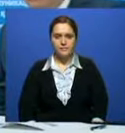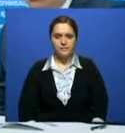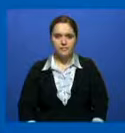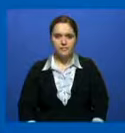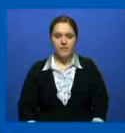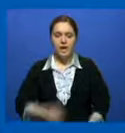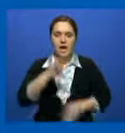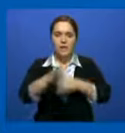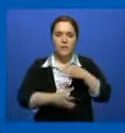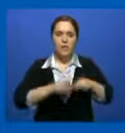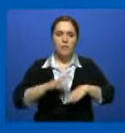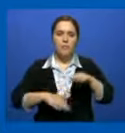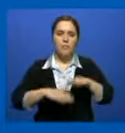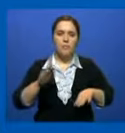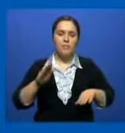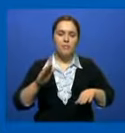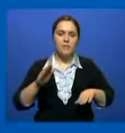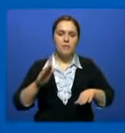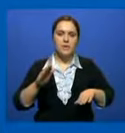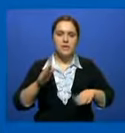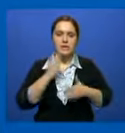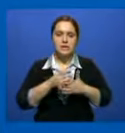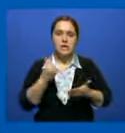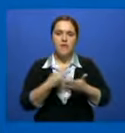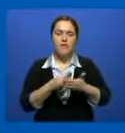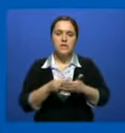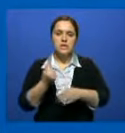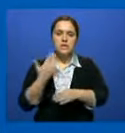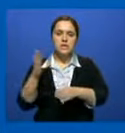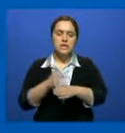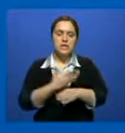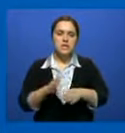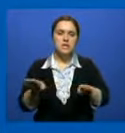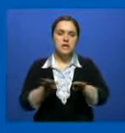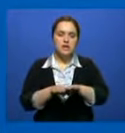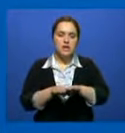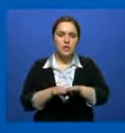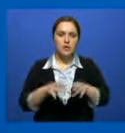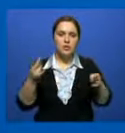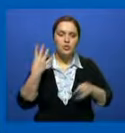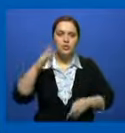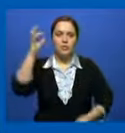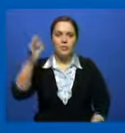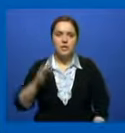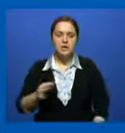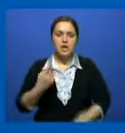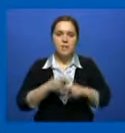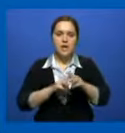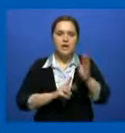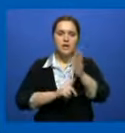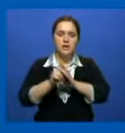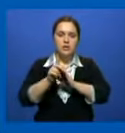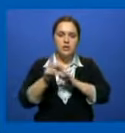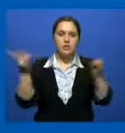в мировой практике финансирование науки делится таким образом. Где-то порядка 40% это фундаментальные